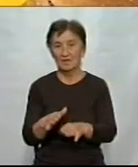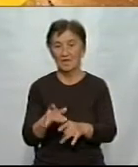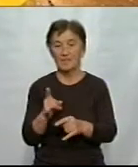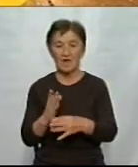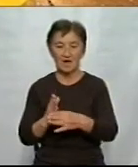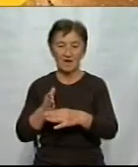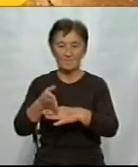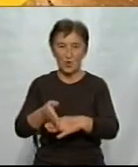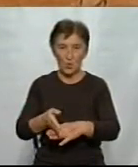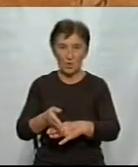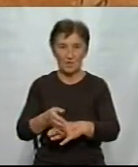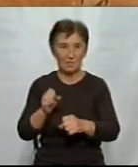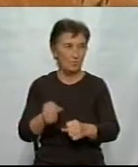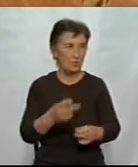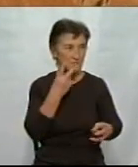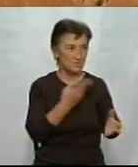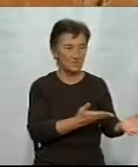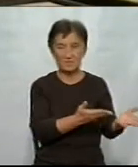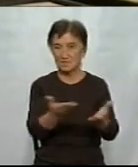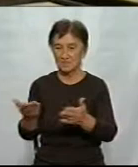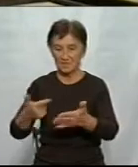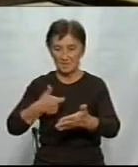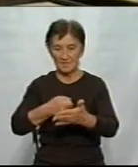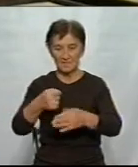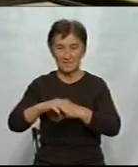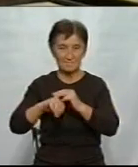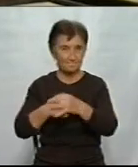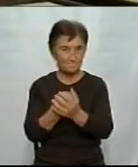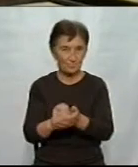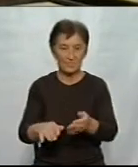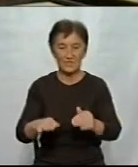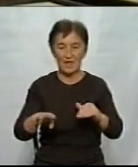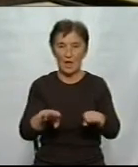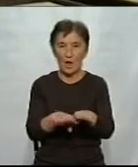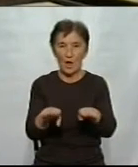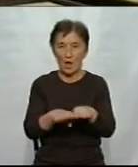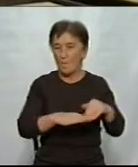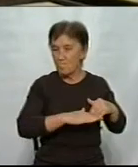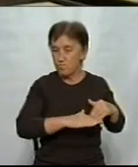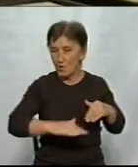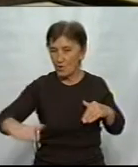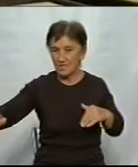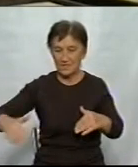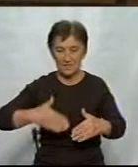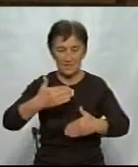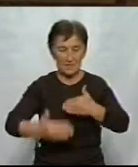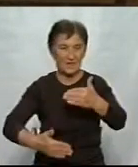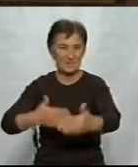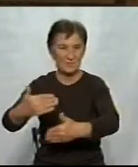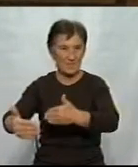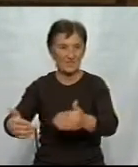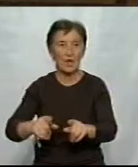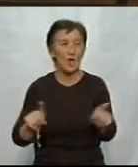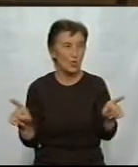вході, ви можете продезінфікувати руки. Підлога вся розмічена розміткою для того,